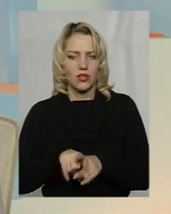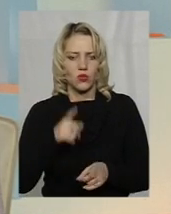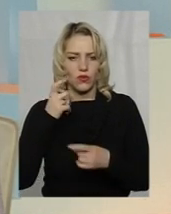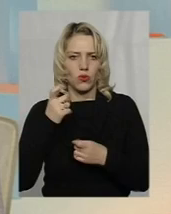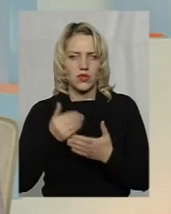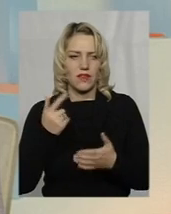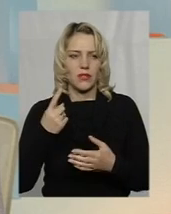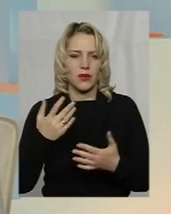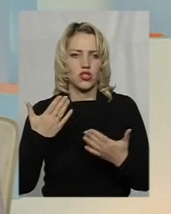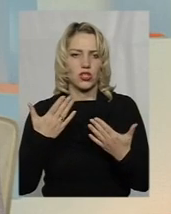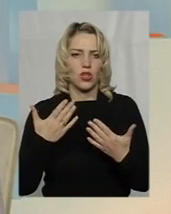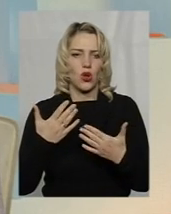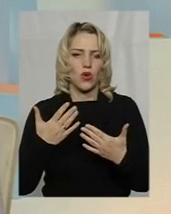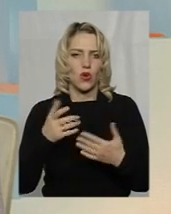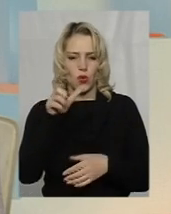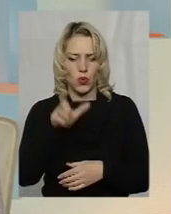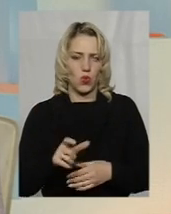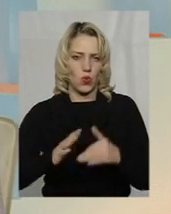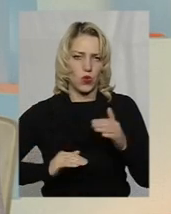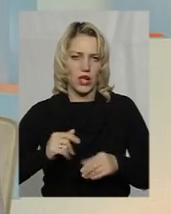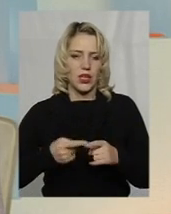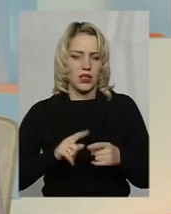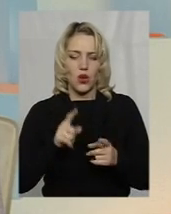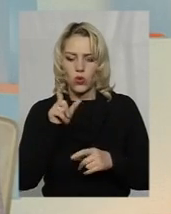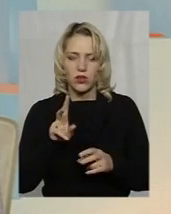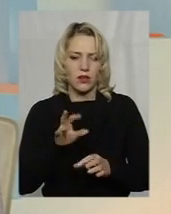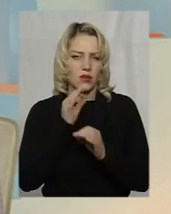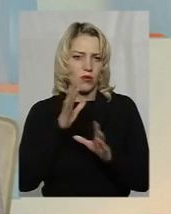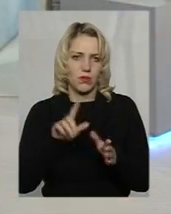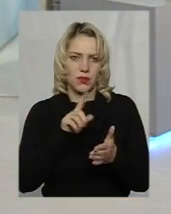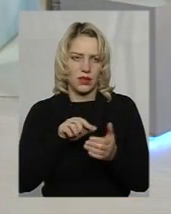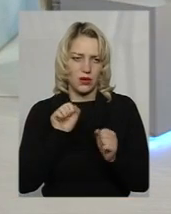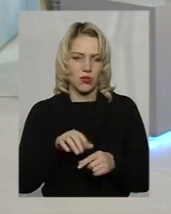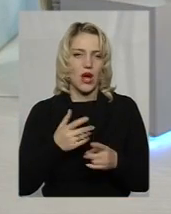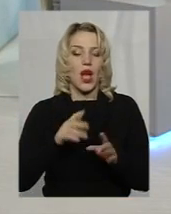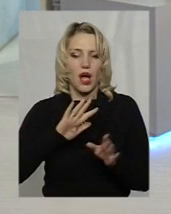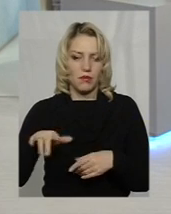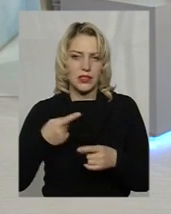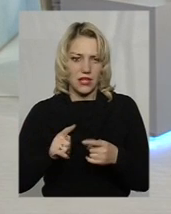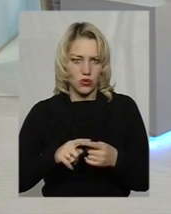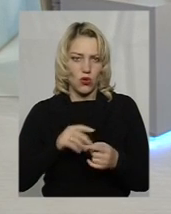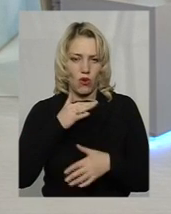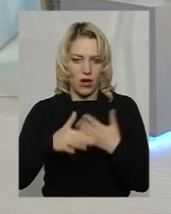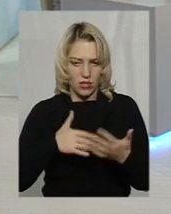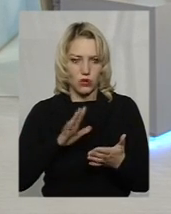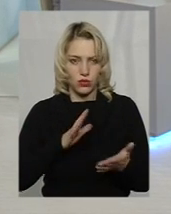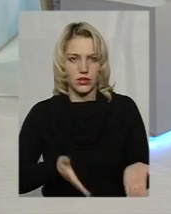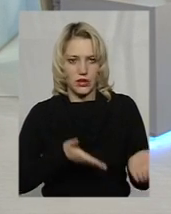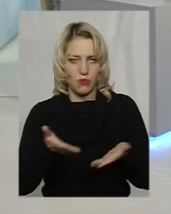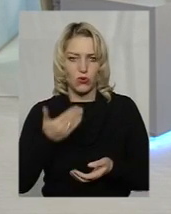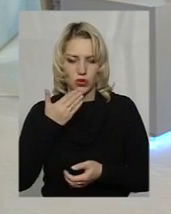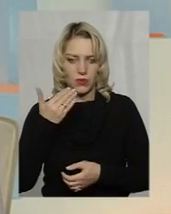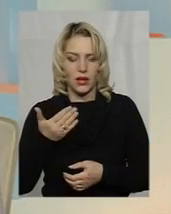від перших рук. Тобто людина, яка може відповісти на будь-які запитання. після цього казусу його ще раз запрошували? Не запрошували.